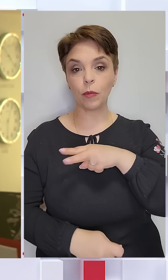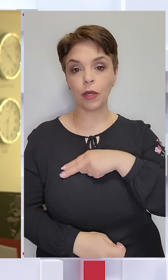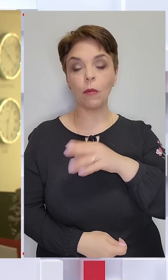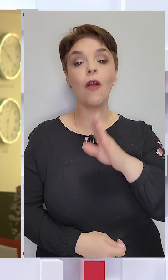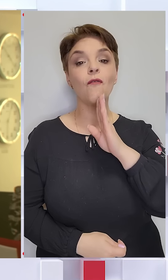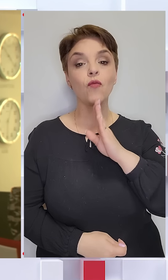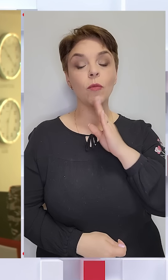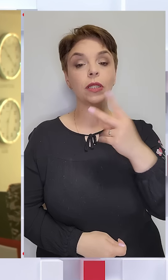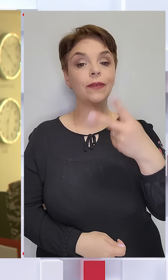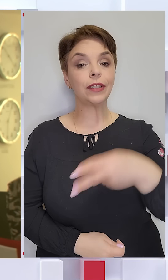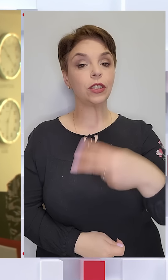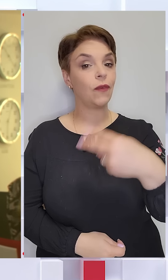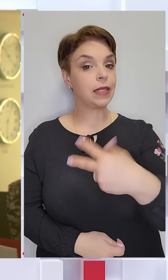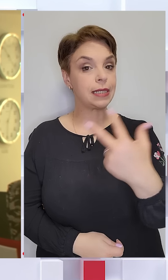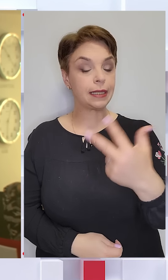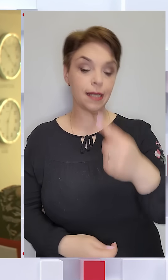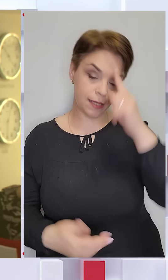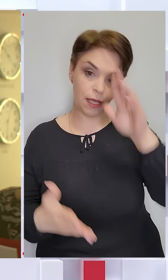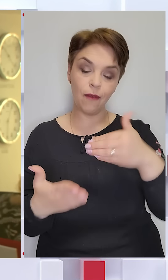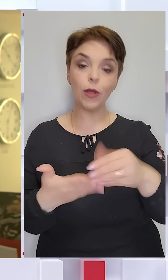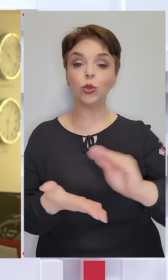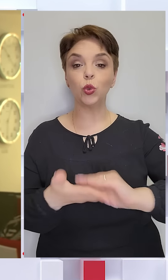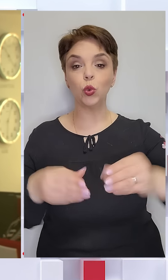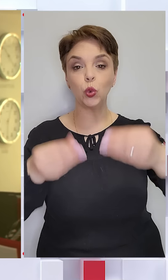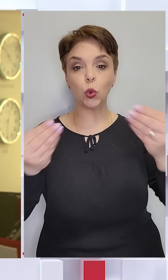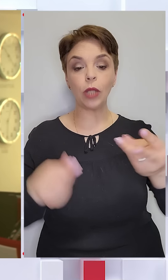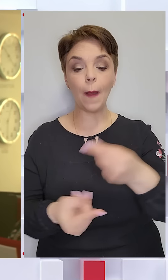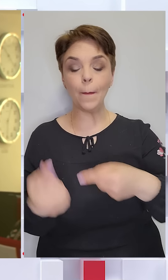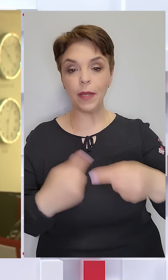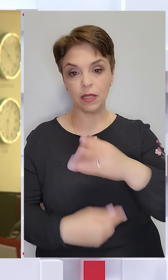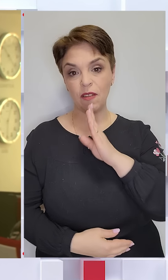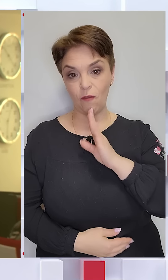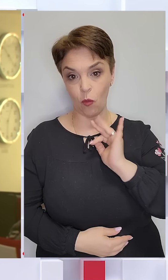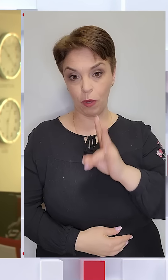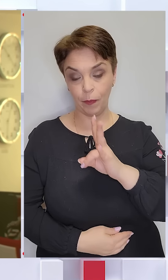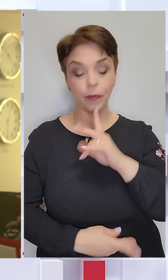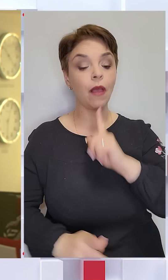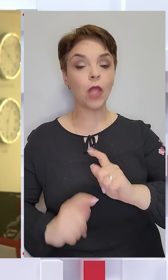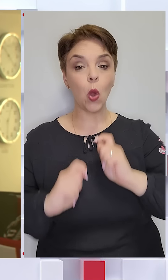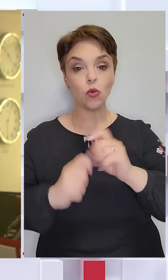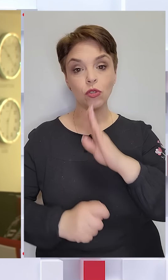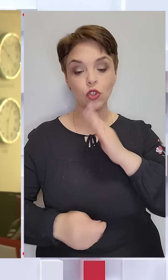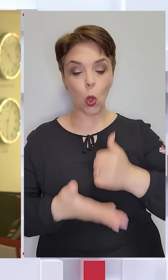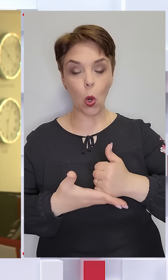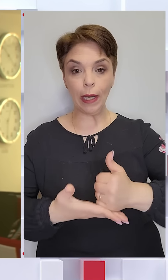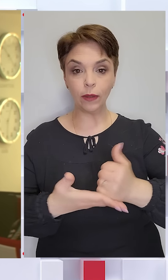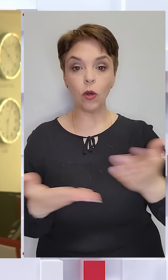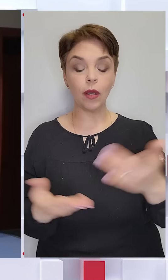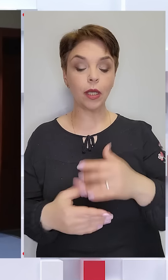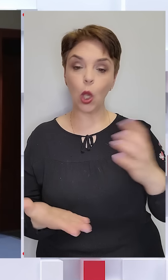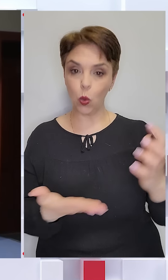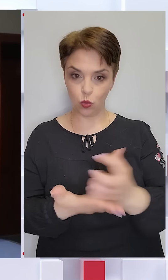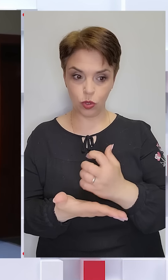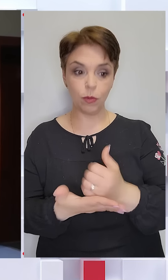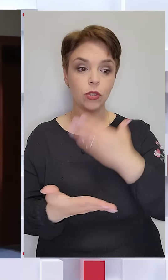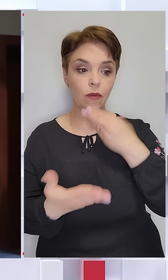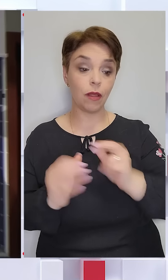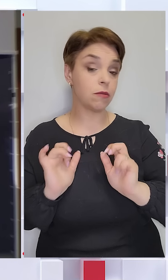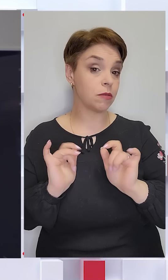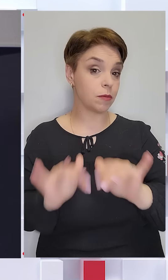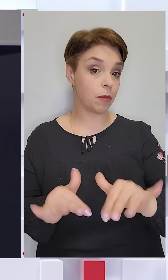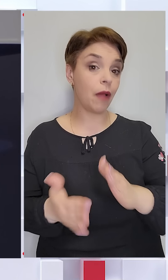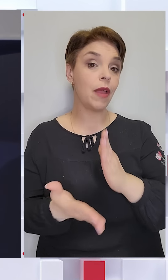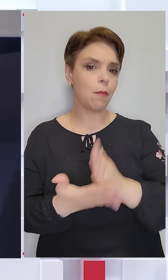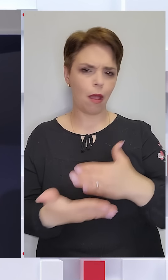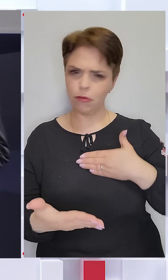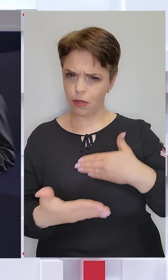«Вумен-2023» за версією журналу «Бізнесвумен». Нагороджували жінок-лідерок, які успішними у власній справі,